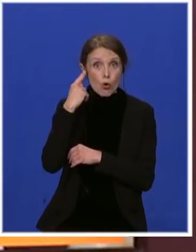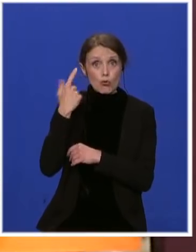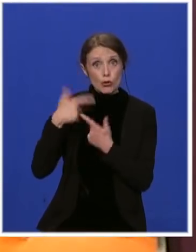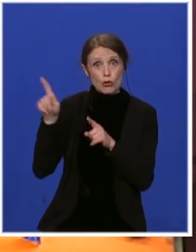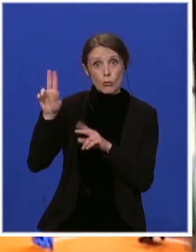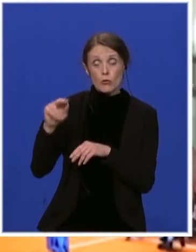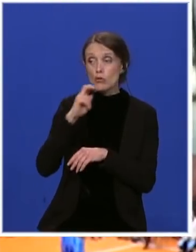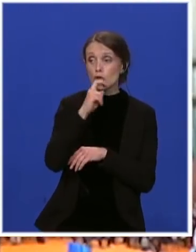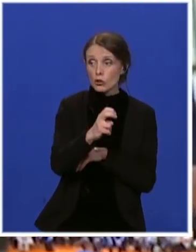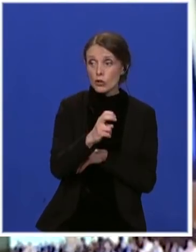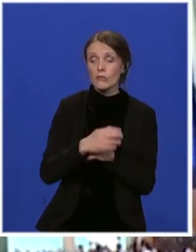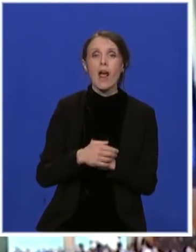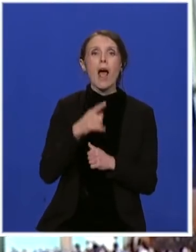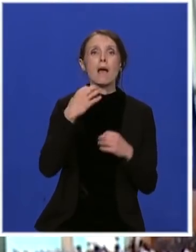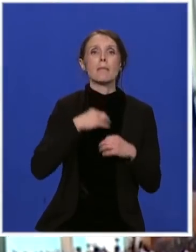Hvala vam najljepše.